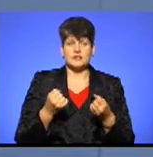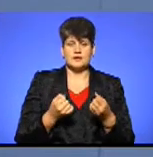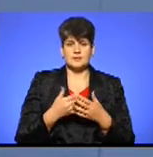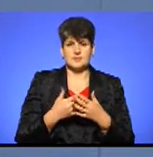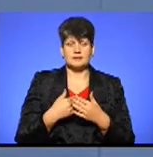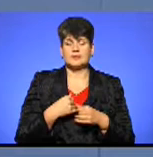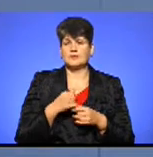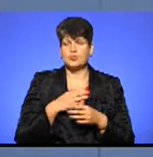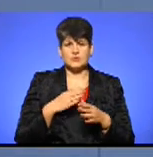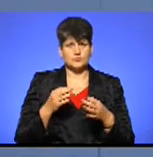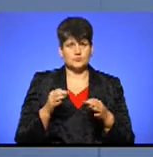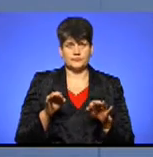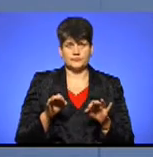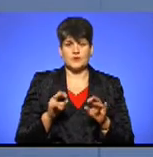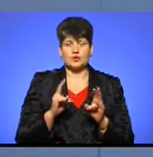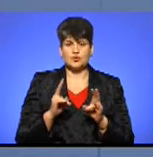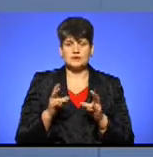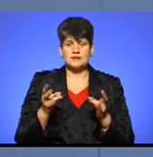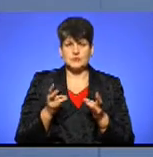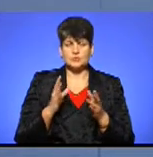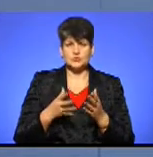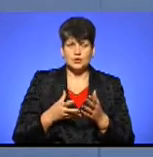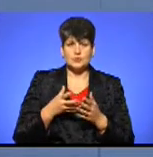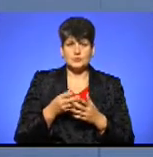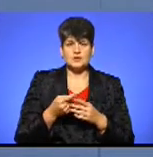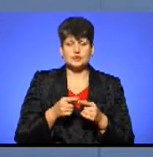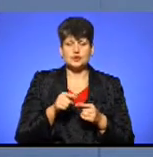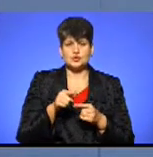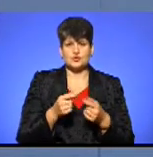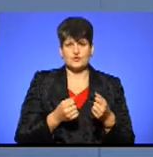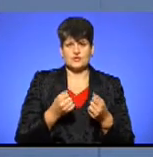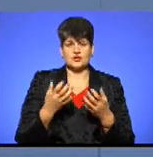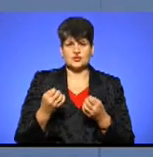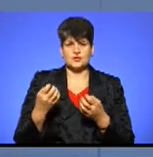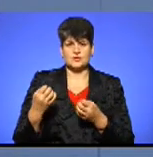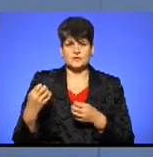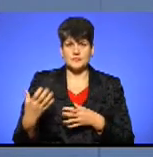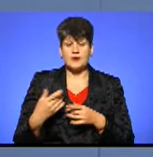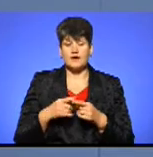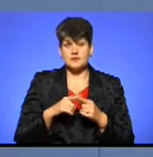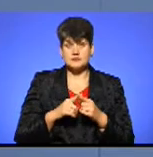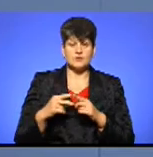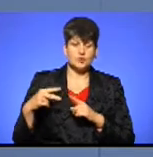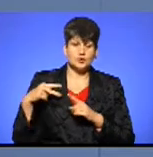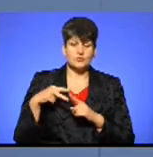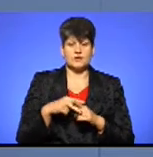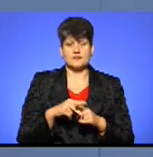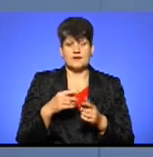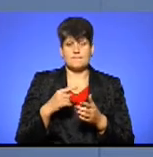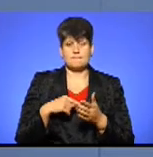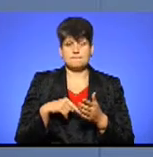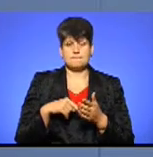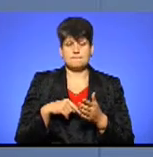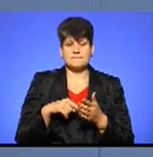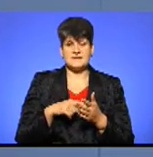могли такі проєкти допустити, тому що комусь вже потрібно буде оплачувати цього водія. А це б лягало, знову таки, додатковим навантаженням на міський бюджет.